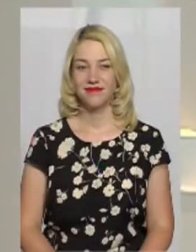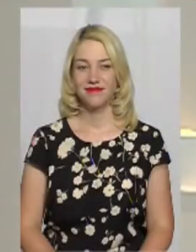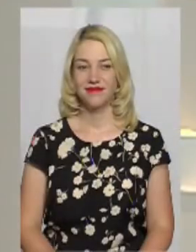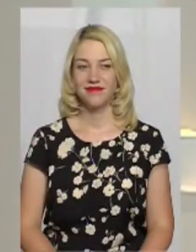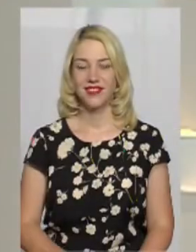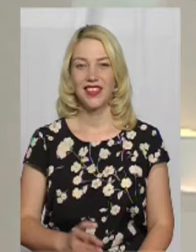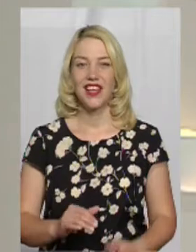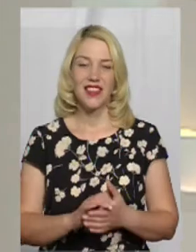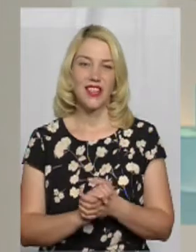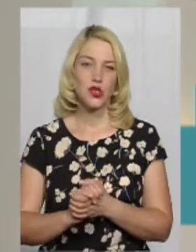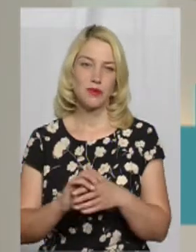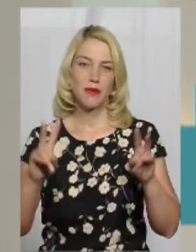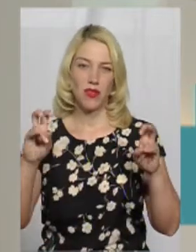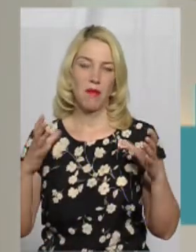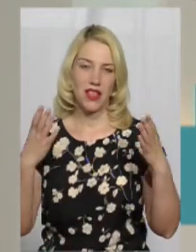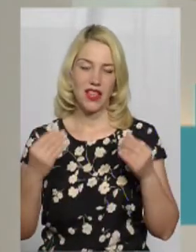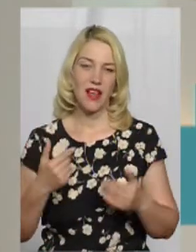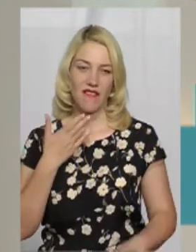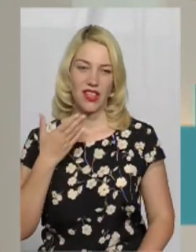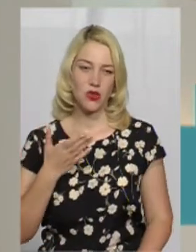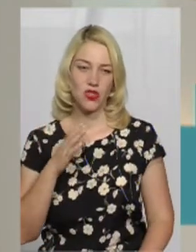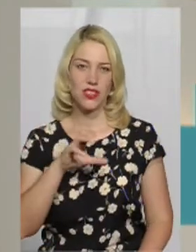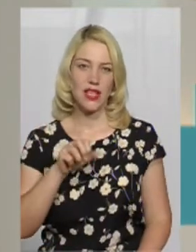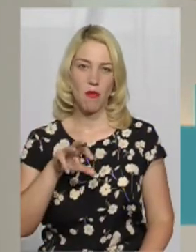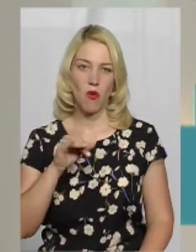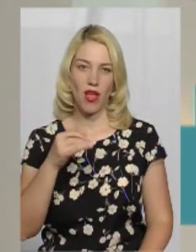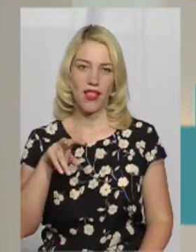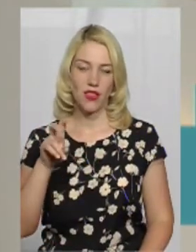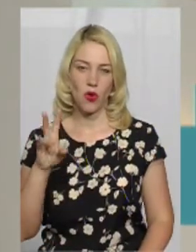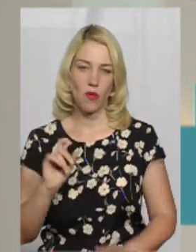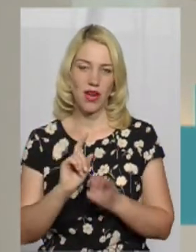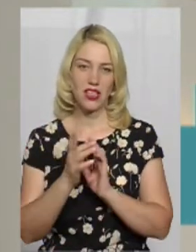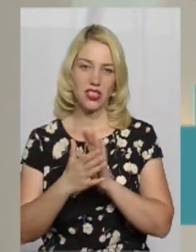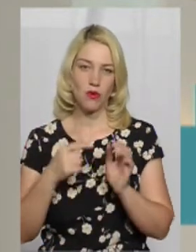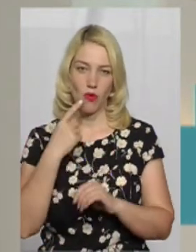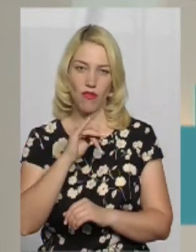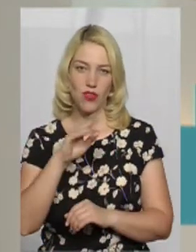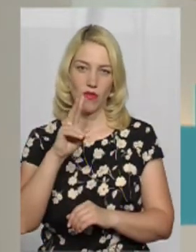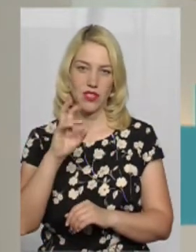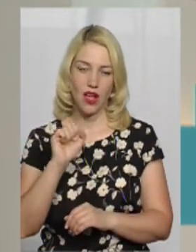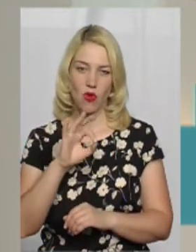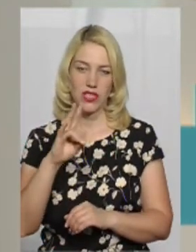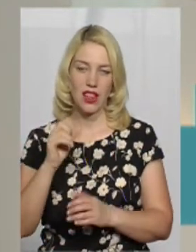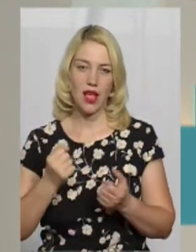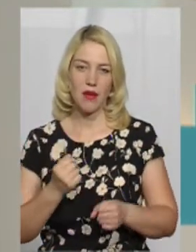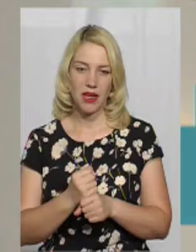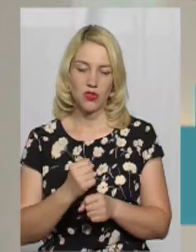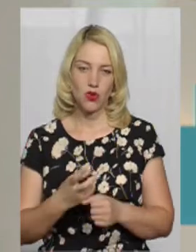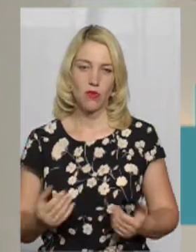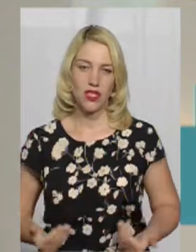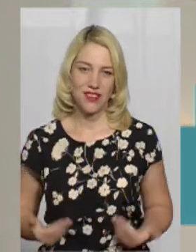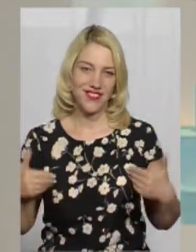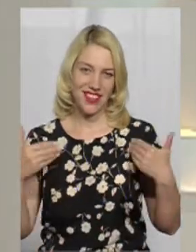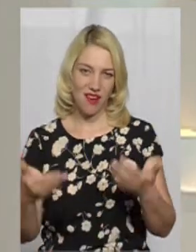На Суспільному тема дня. Я ведучала Самойленко та перекладачка на жестову мову Оксана Фіновська. Працюємо наживо.